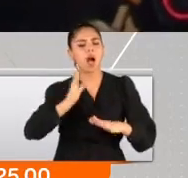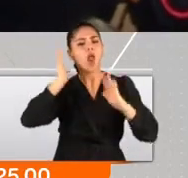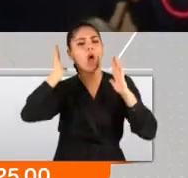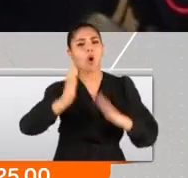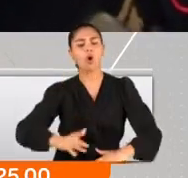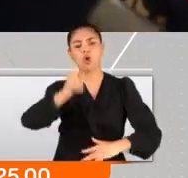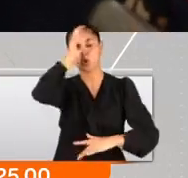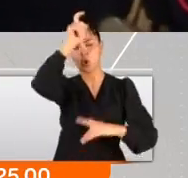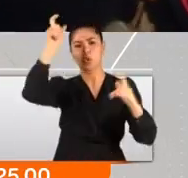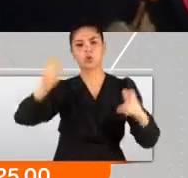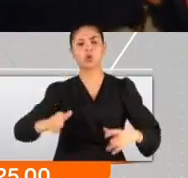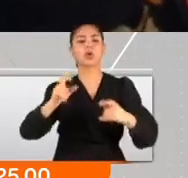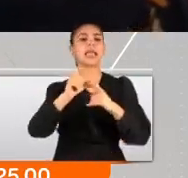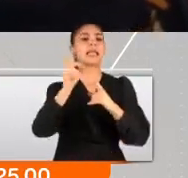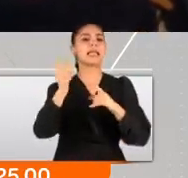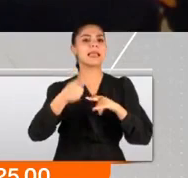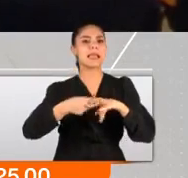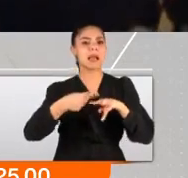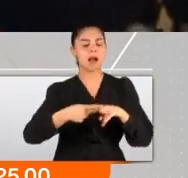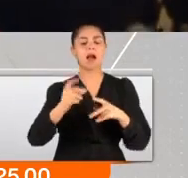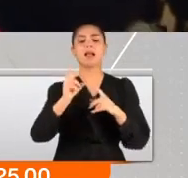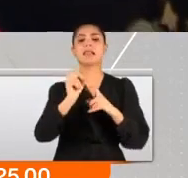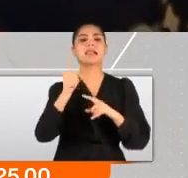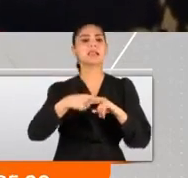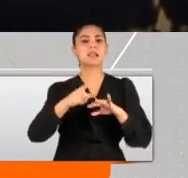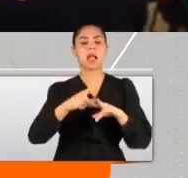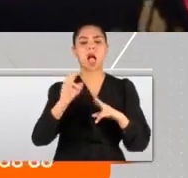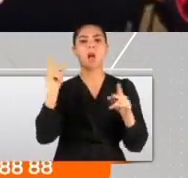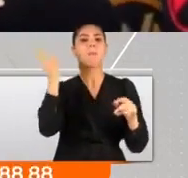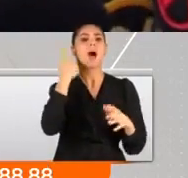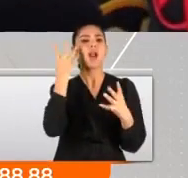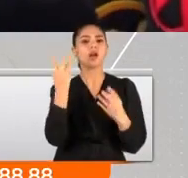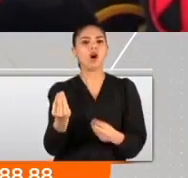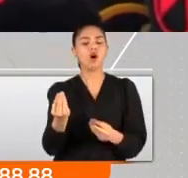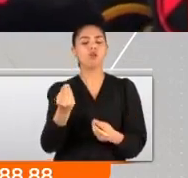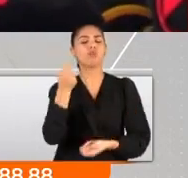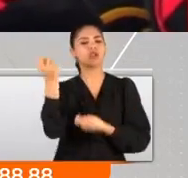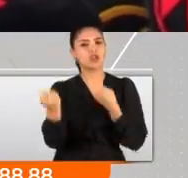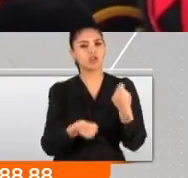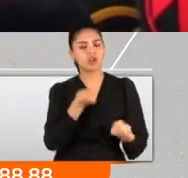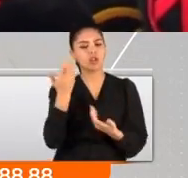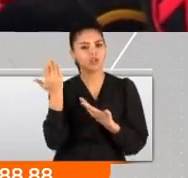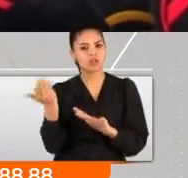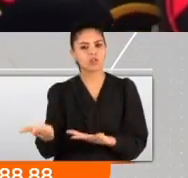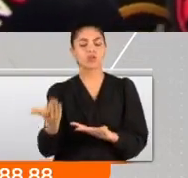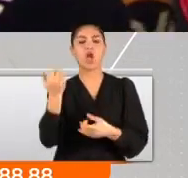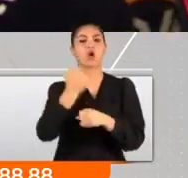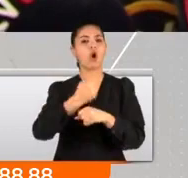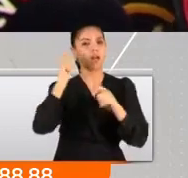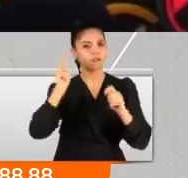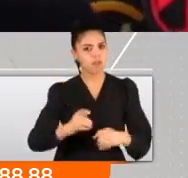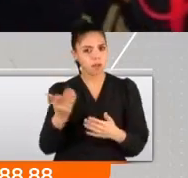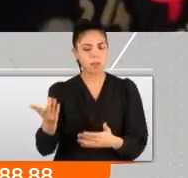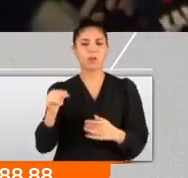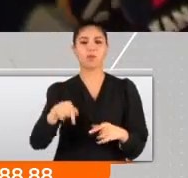İHA'larının ve SİHA'larının küresel bir marka olmasını temin etti. Büyük bir iz bıraktı, görevini yaptı